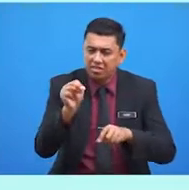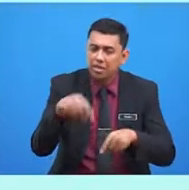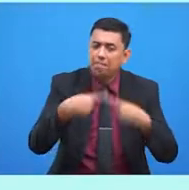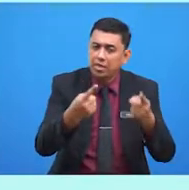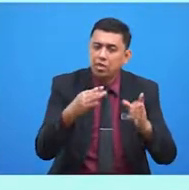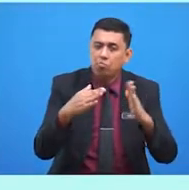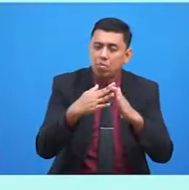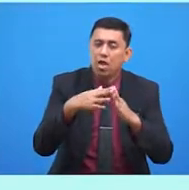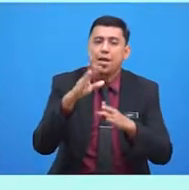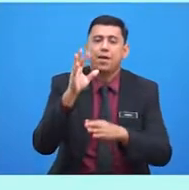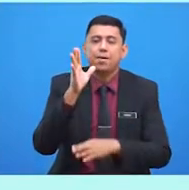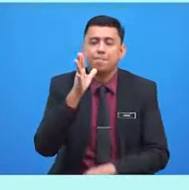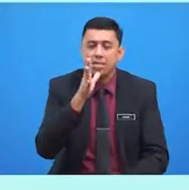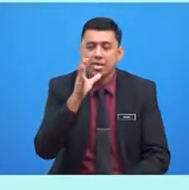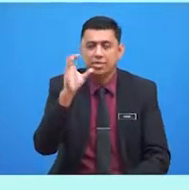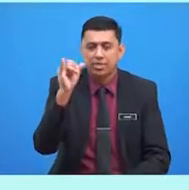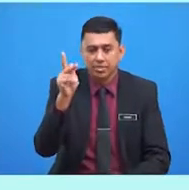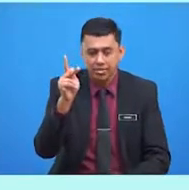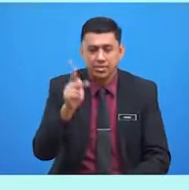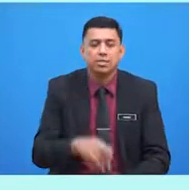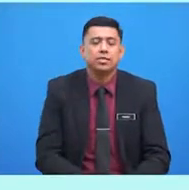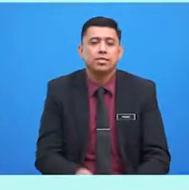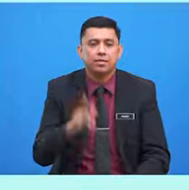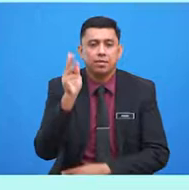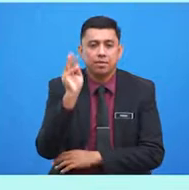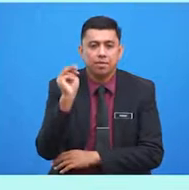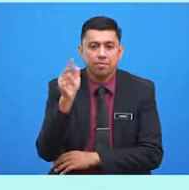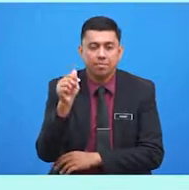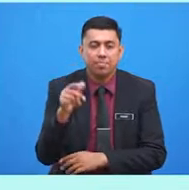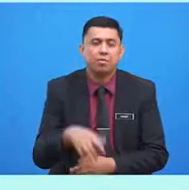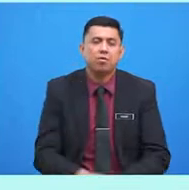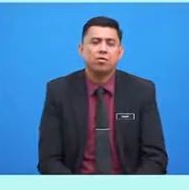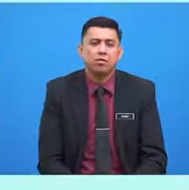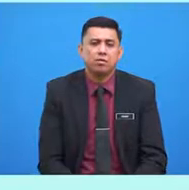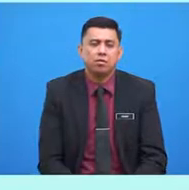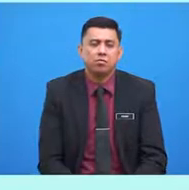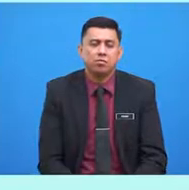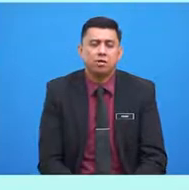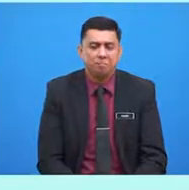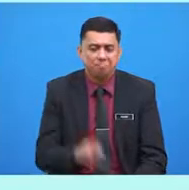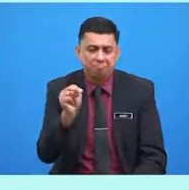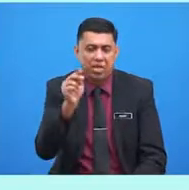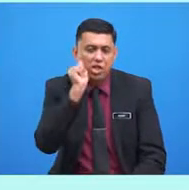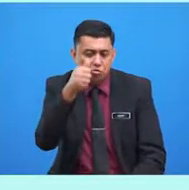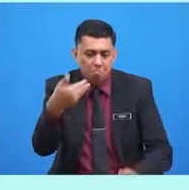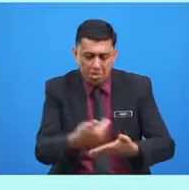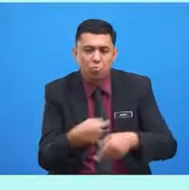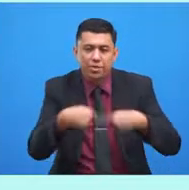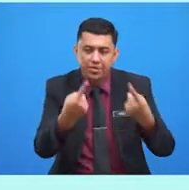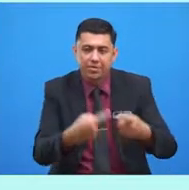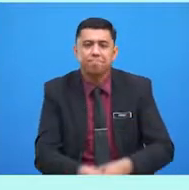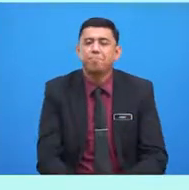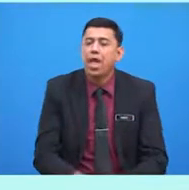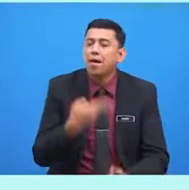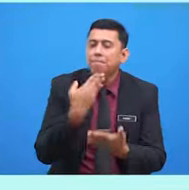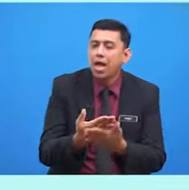Ayah benarkan Nina dan adik pergi ke rumah kalah pada hari esok ya? Baik,